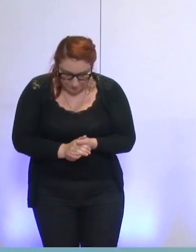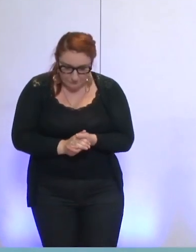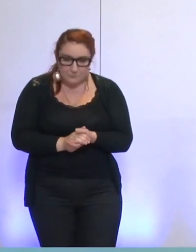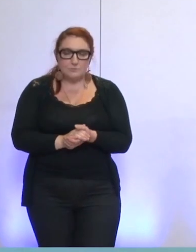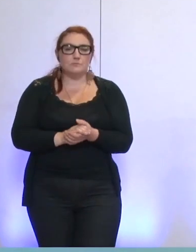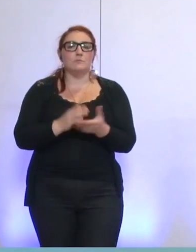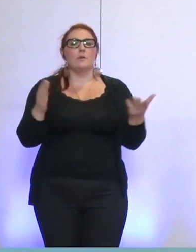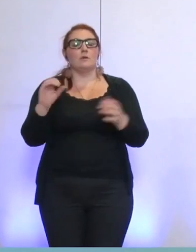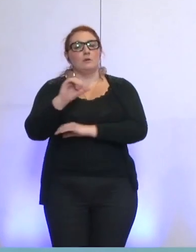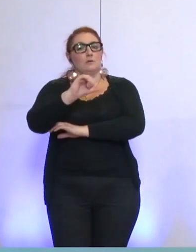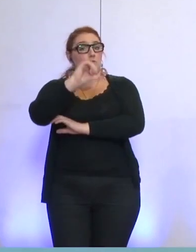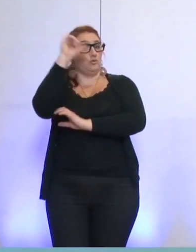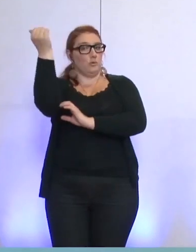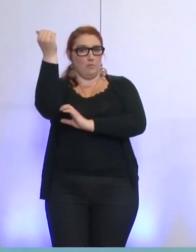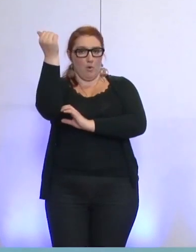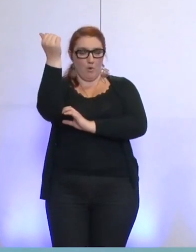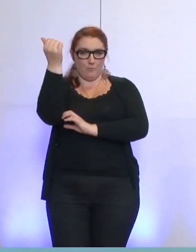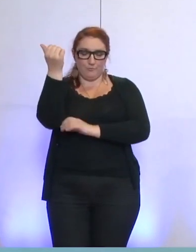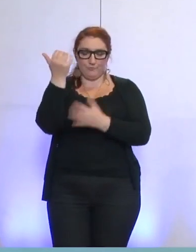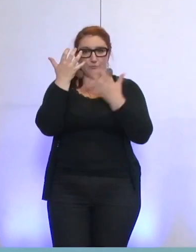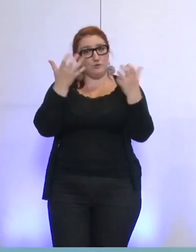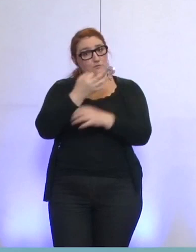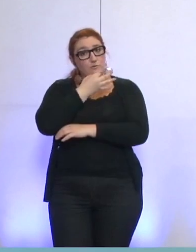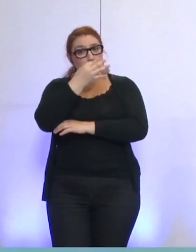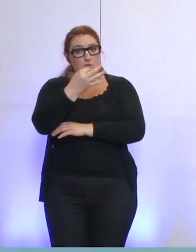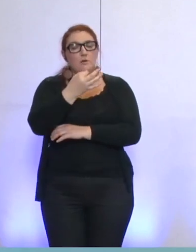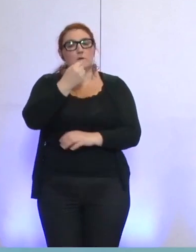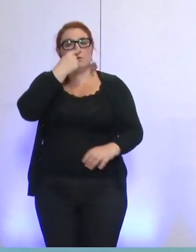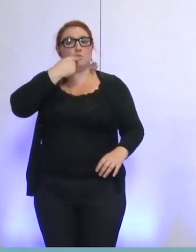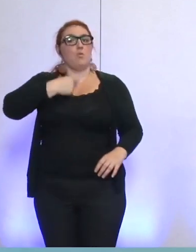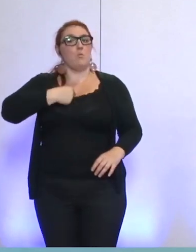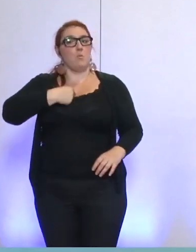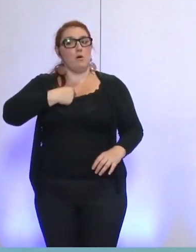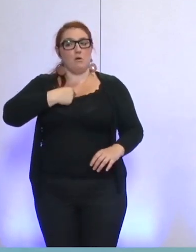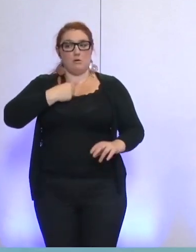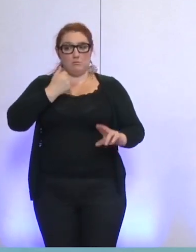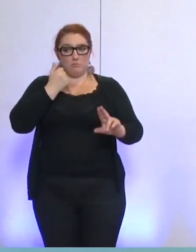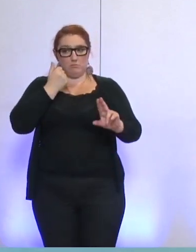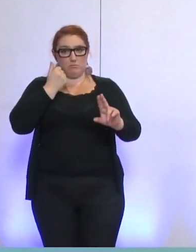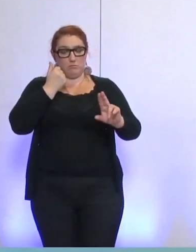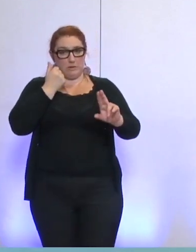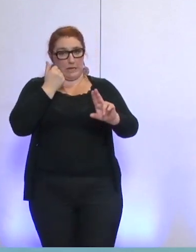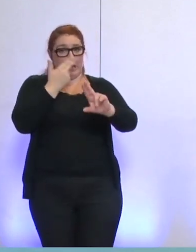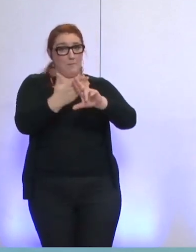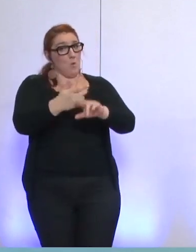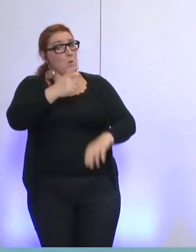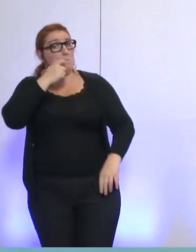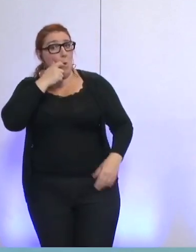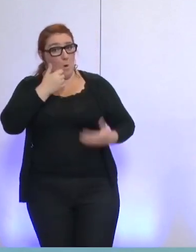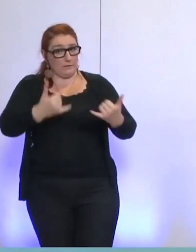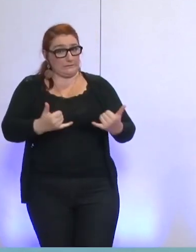Tout d'abord, je tiens à dire qu'il est important pour moi de répondre directement,